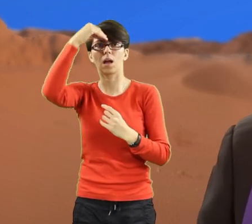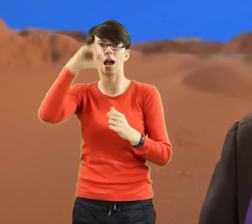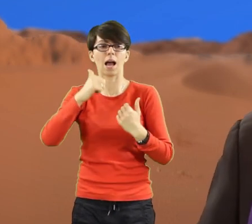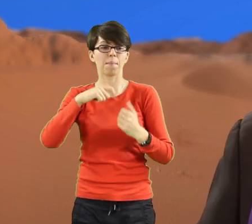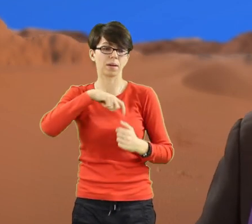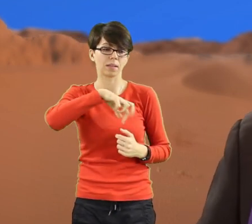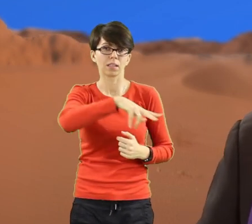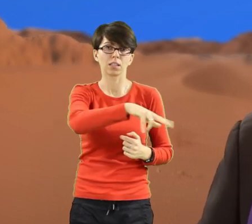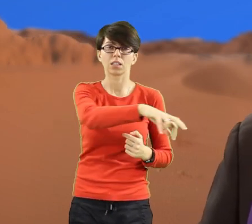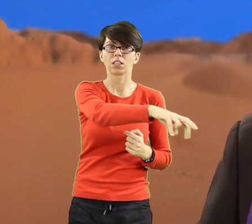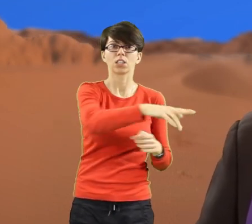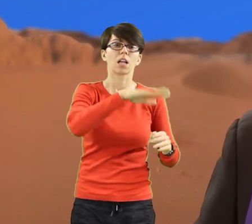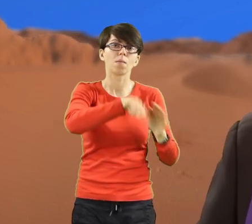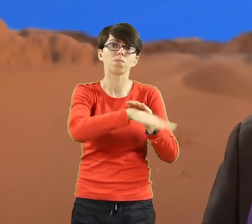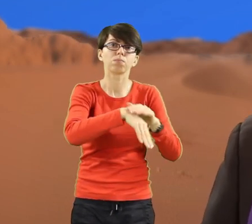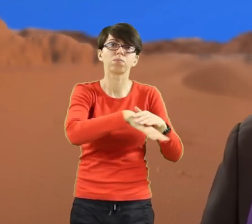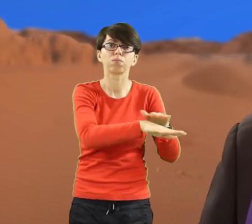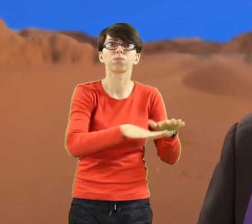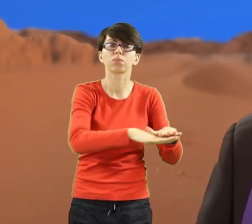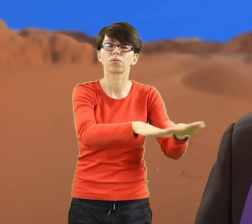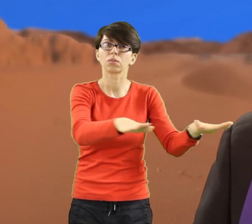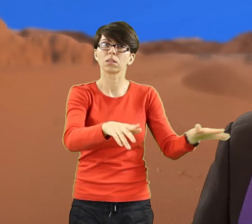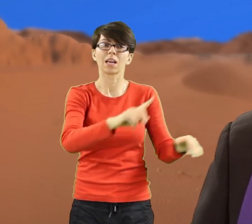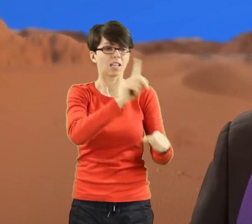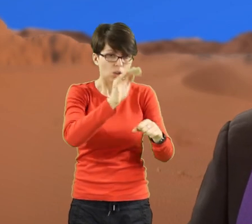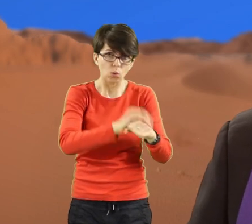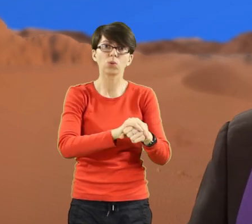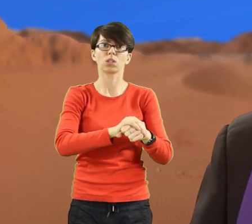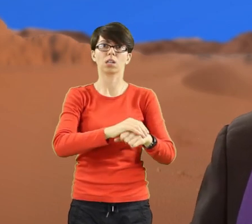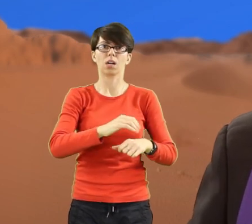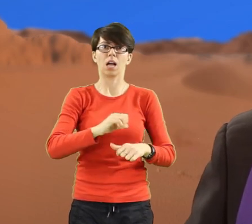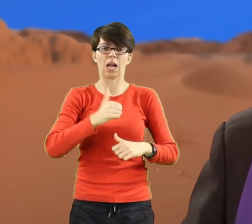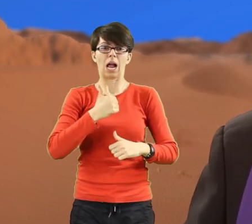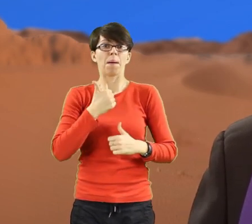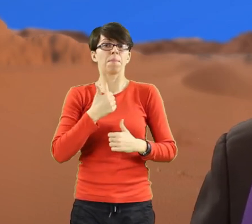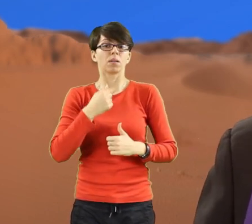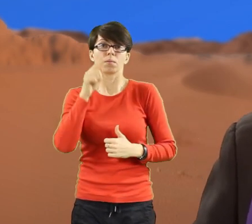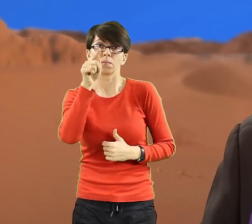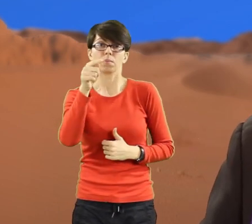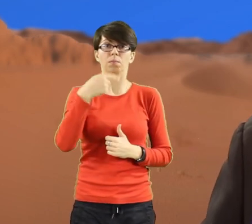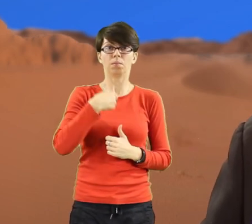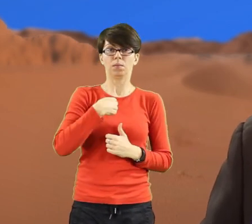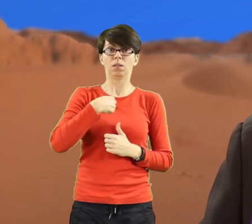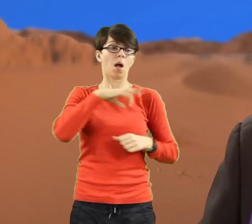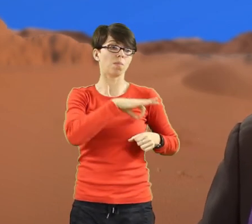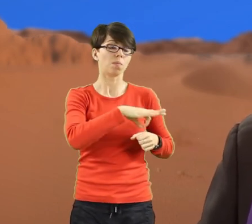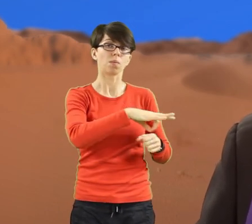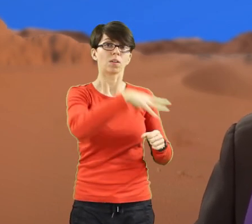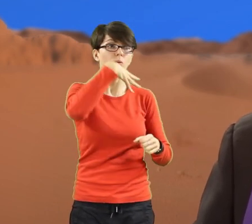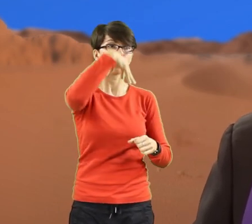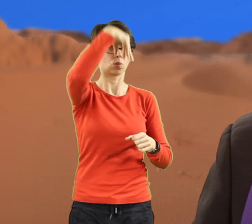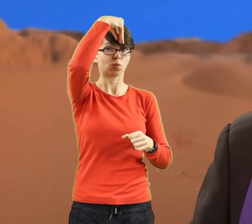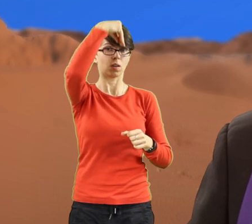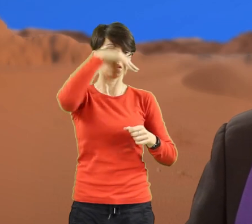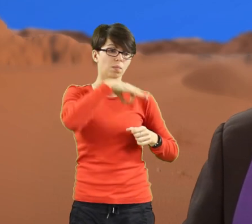na naszą drogę przez pustynię? Pozwól prowadzić Cię przez